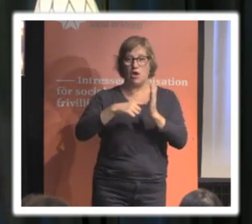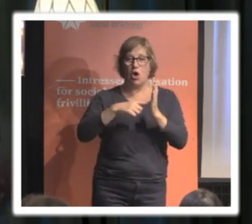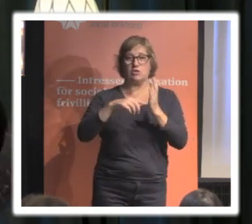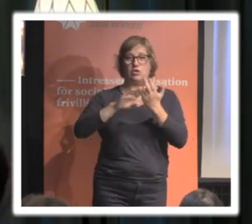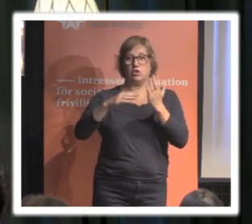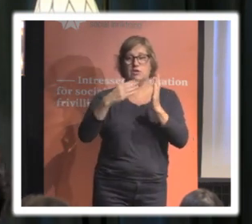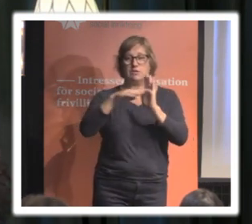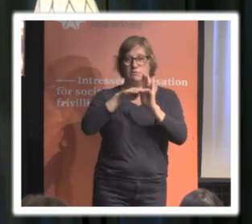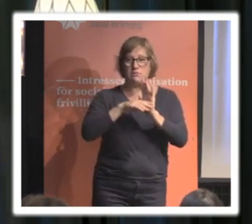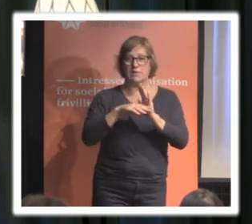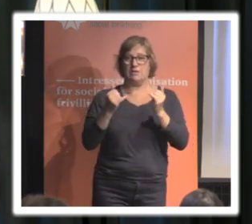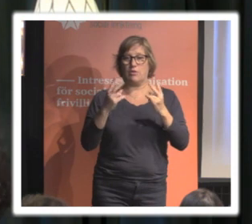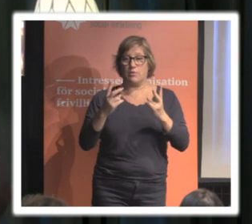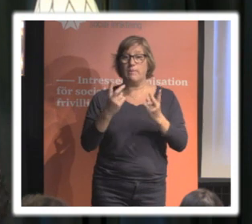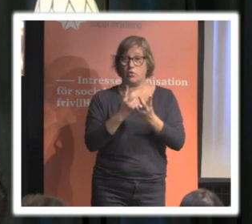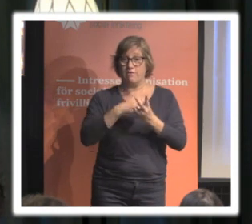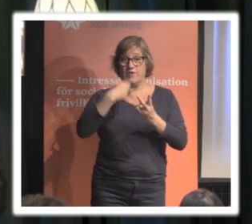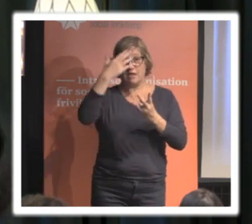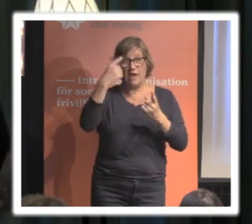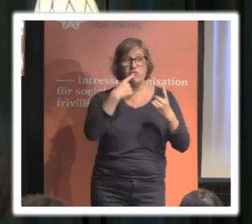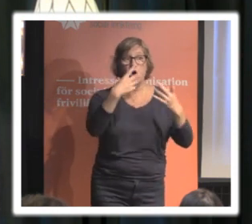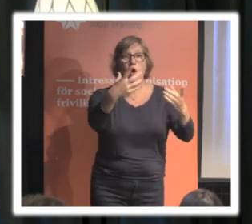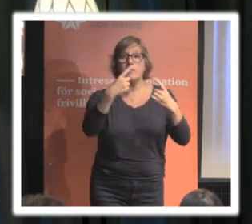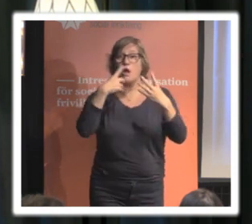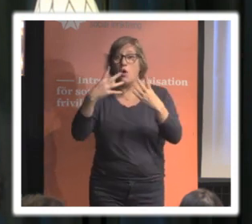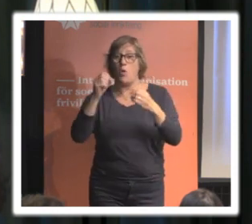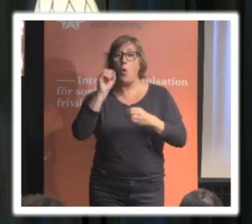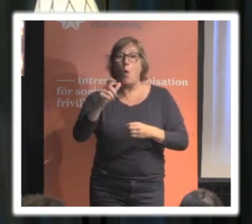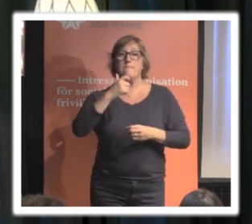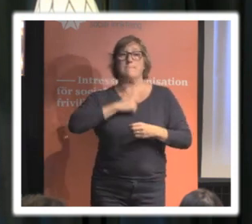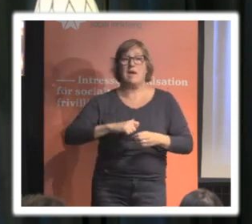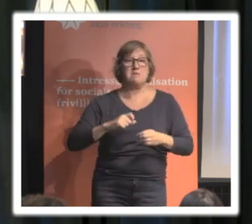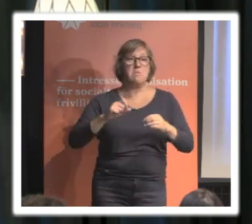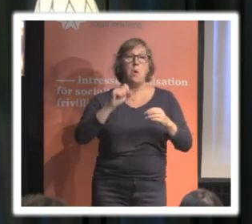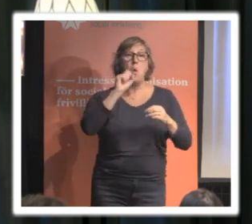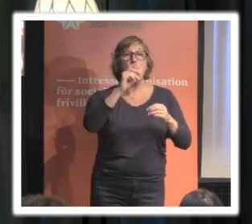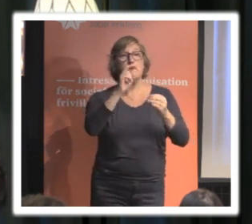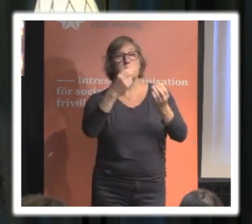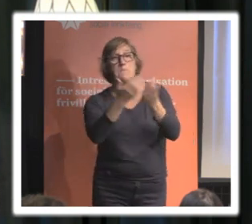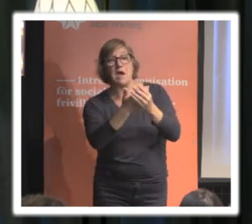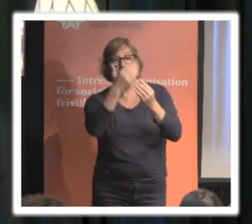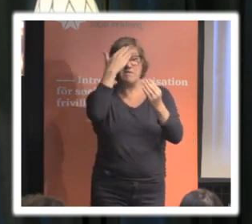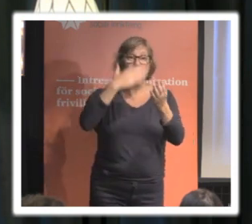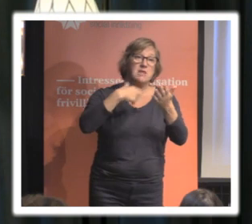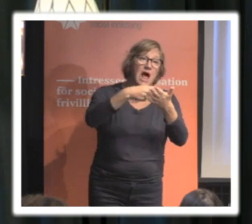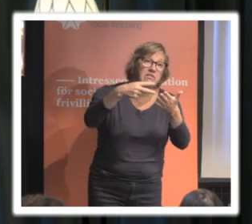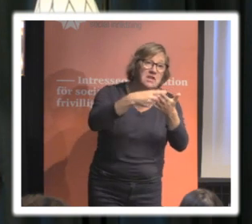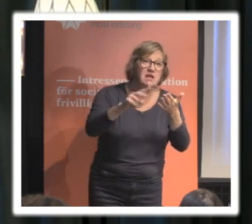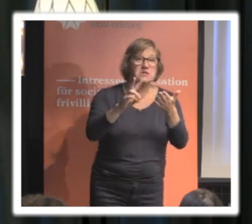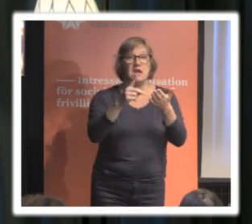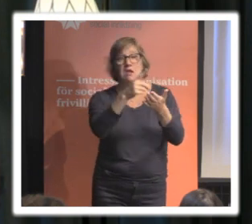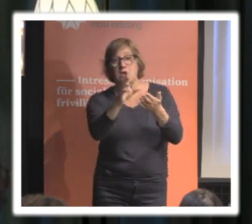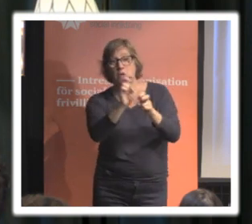vi kan lämna ifrån oss data, det är okej. Det gör ingenting om banken har mina adressuppgifter eller håller koll på mina transaktioner